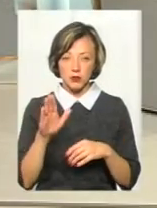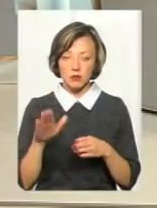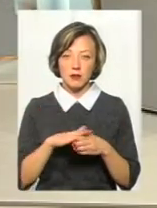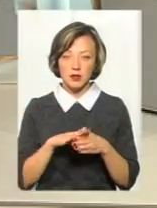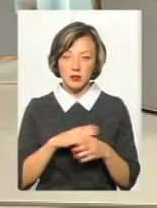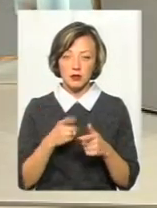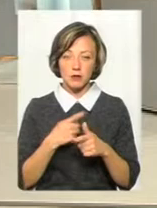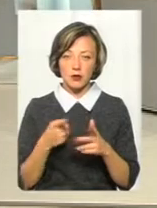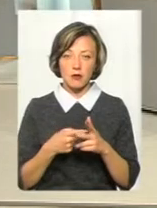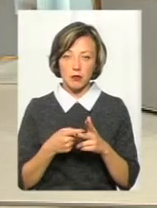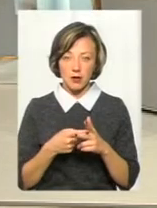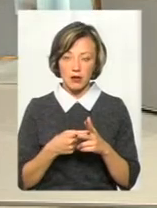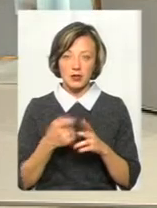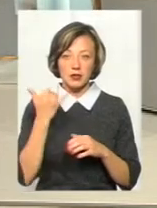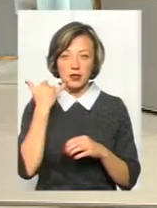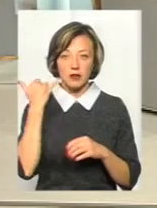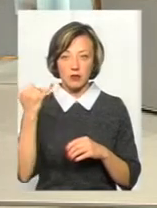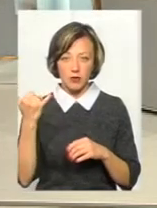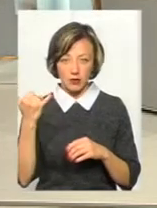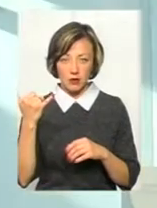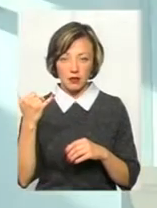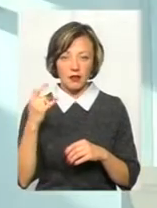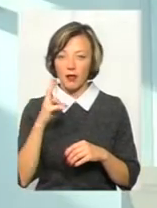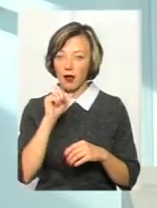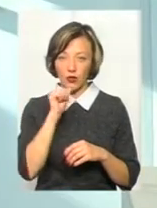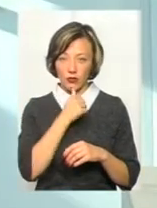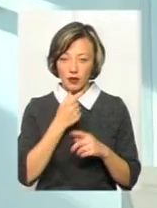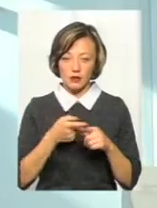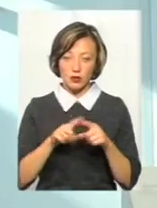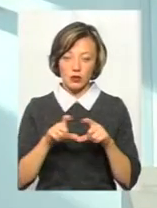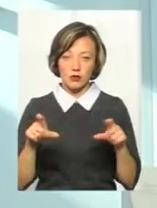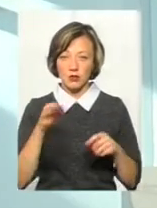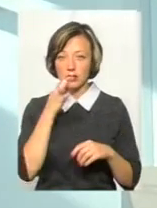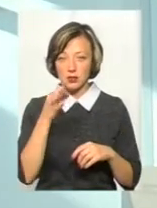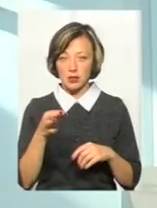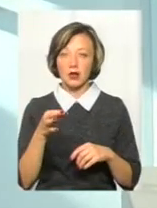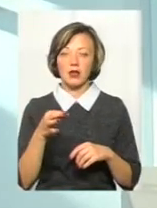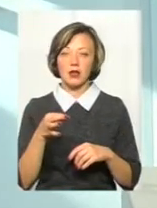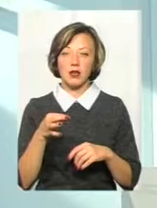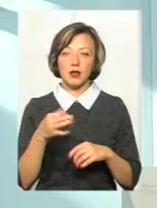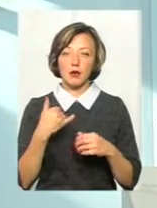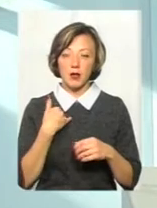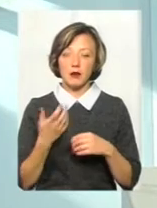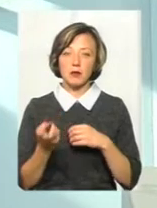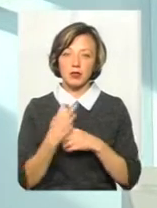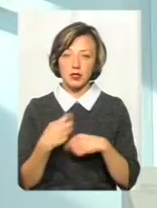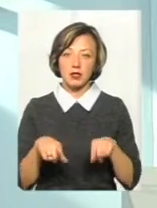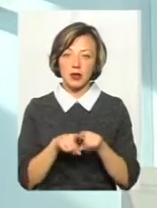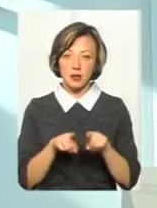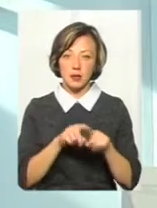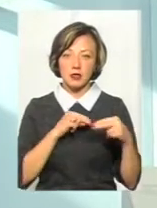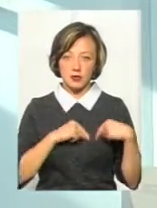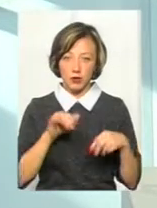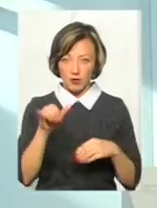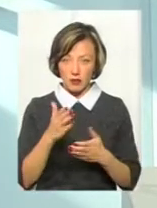звичайніх у батькові, зателефонувати, не лінуватися в цю установу і сказати, «Доброго дня, до мене прийшли, такий-то працівник,